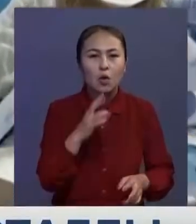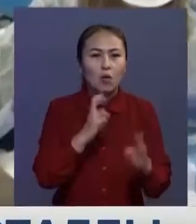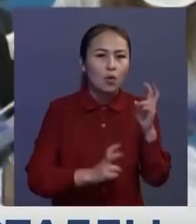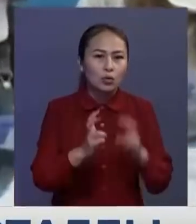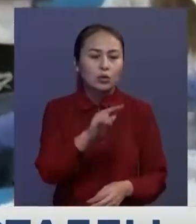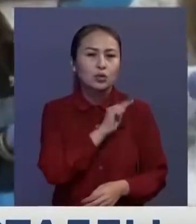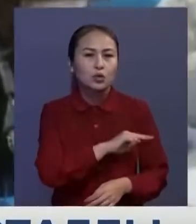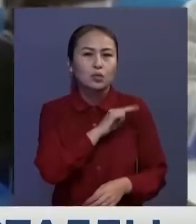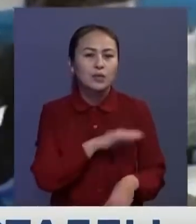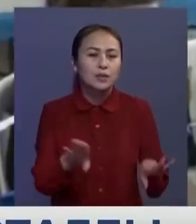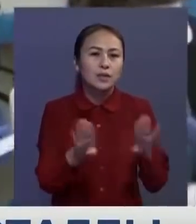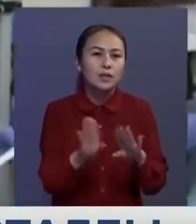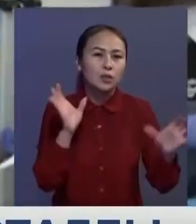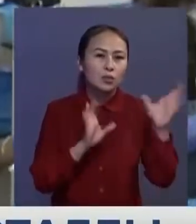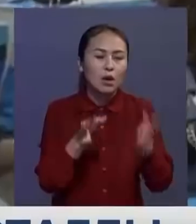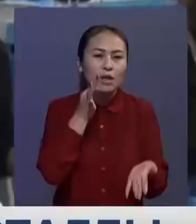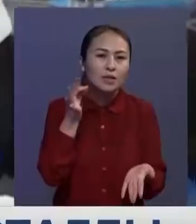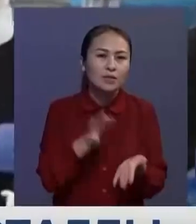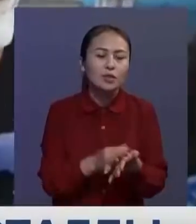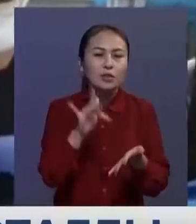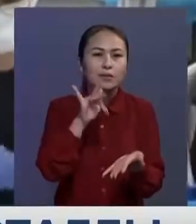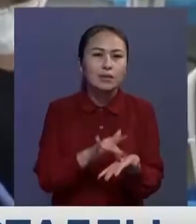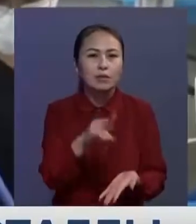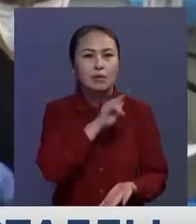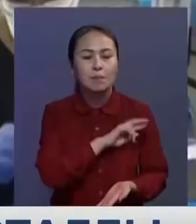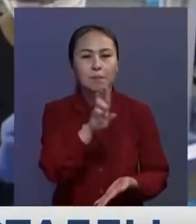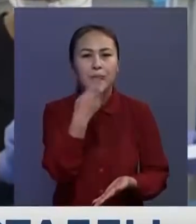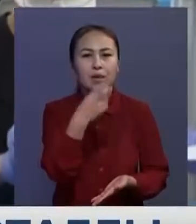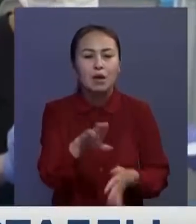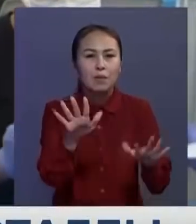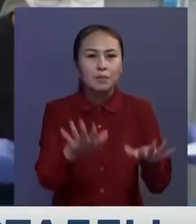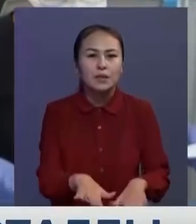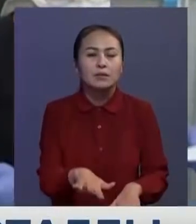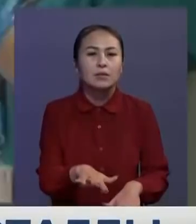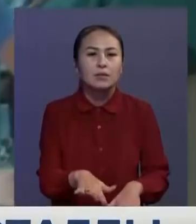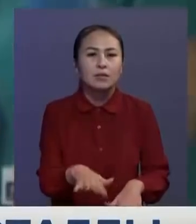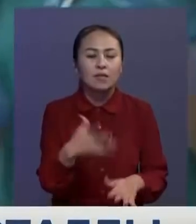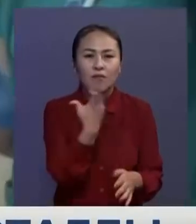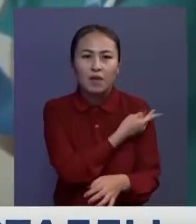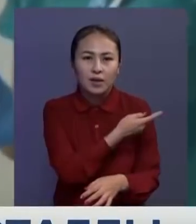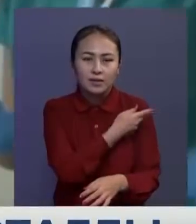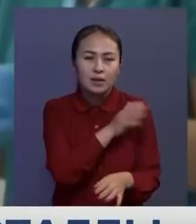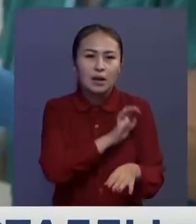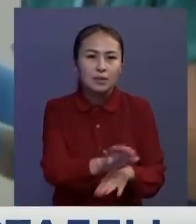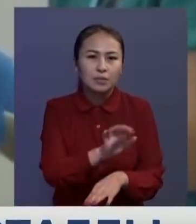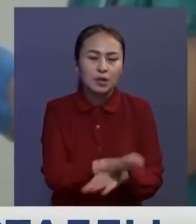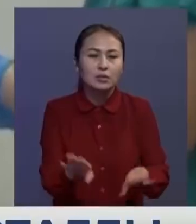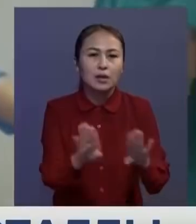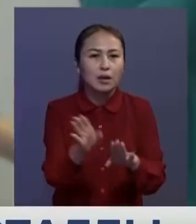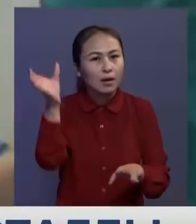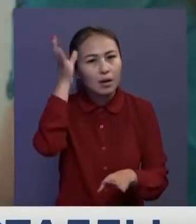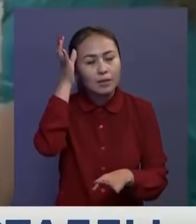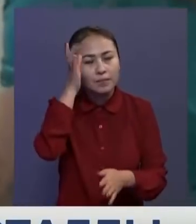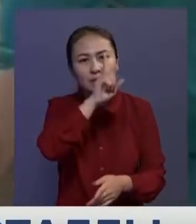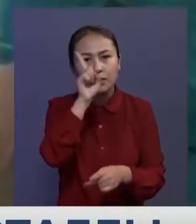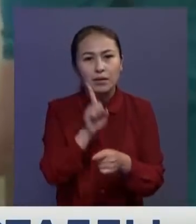Несциона институты жауапты. Орталық әдетте биологиялық қару әзірленуді мен айналсатын. Вакцина шығару үстіне тартылған ғалымдардың басты